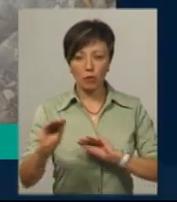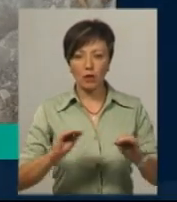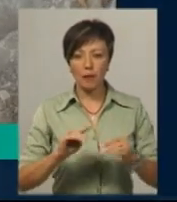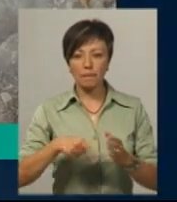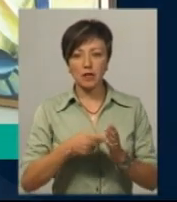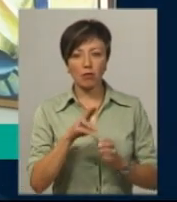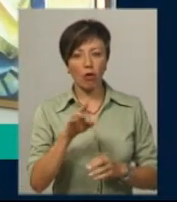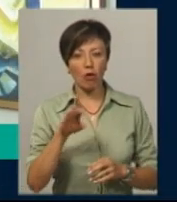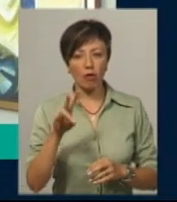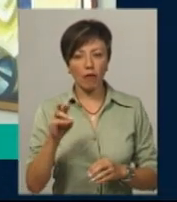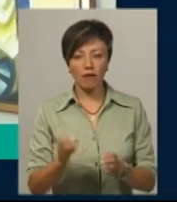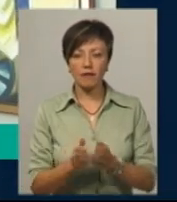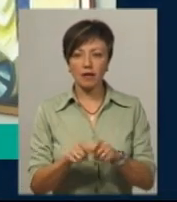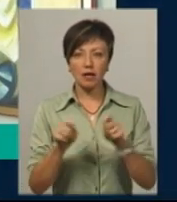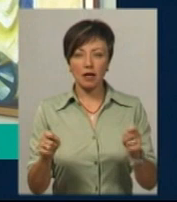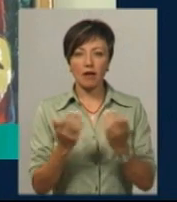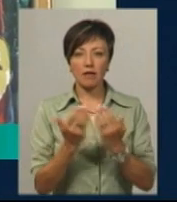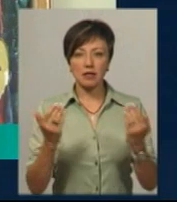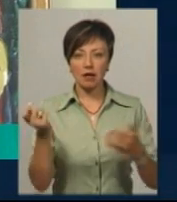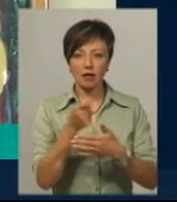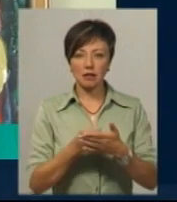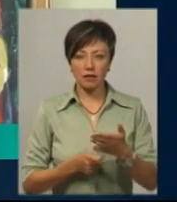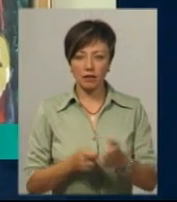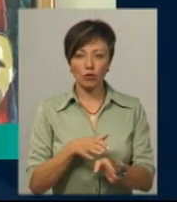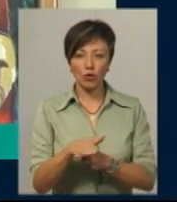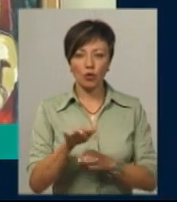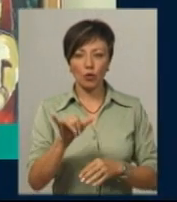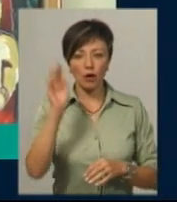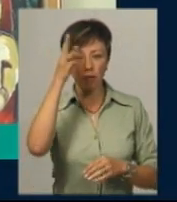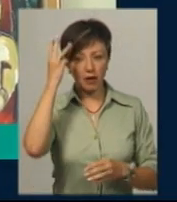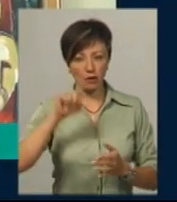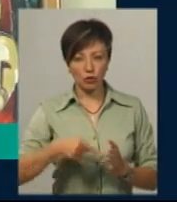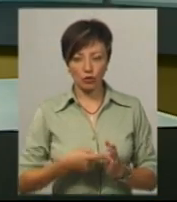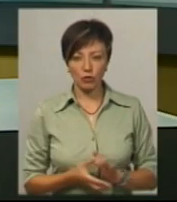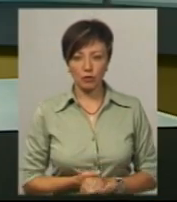Полонову. Відкриття виставки картин Володимира Карвасарного відбулося у Хмельницькому.